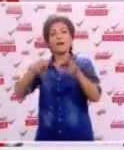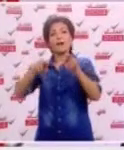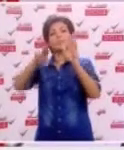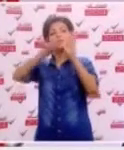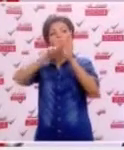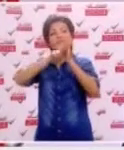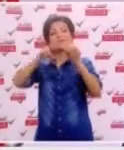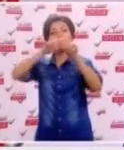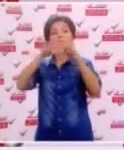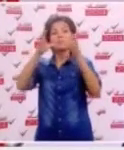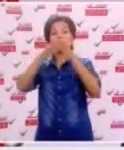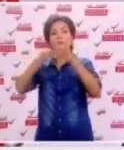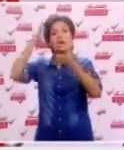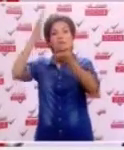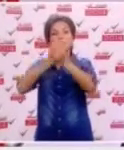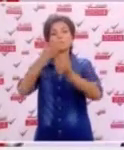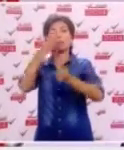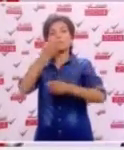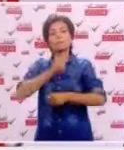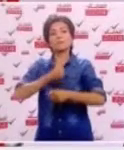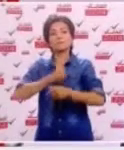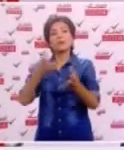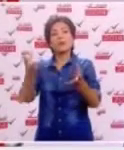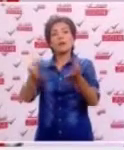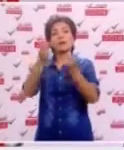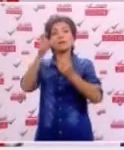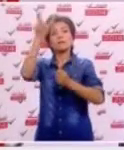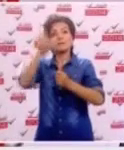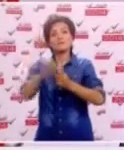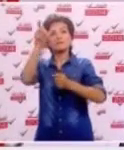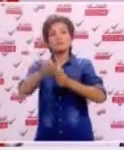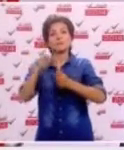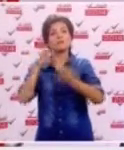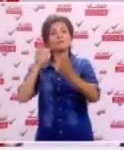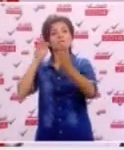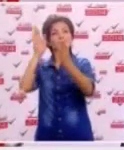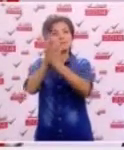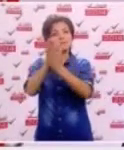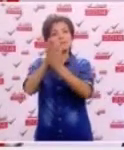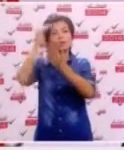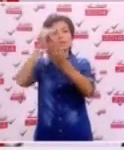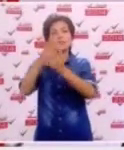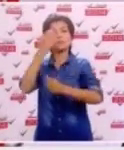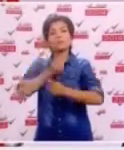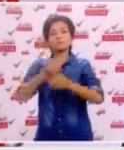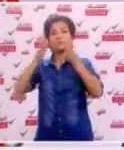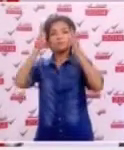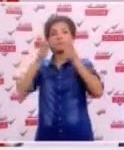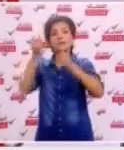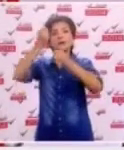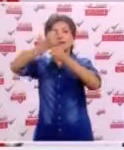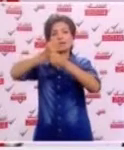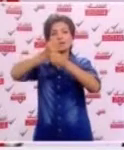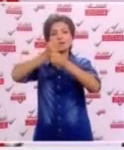مقاومة الإرهاب ومؤازرة أبناء هنا في مواجهته التركيز على التنمية